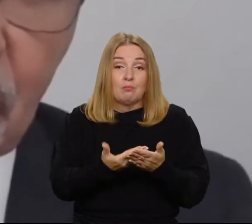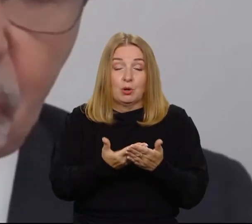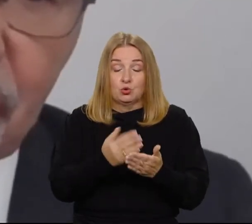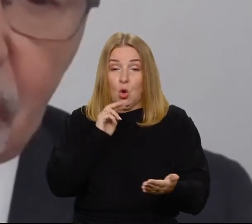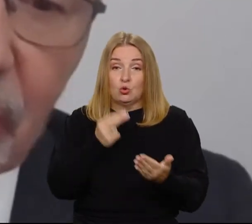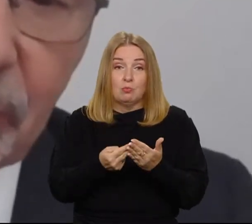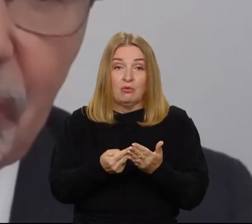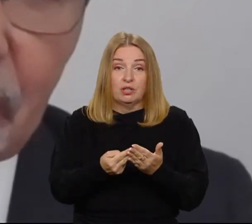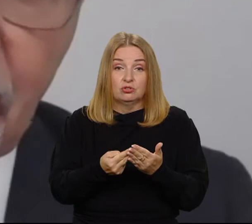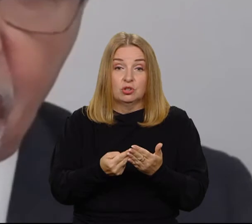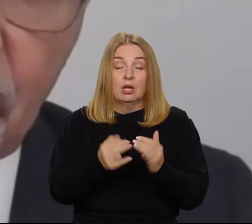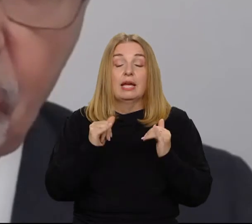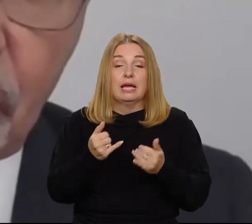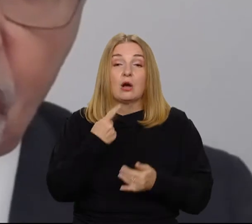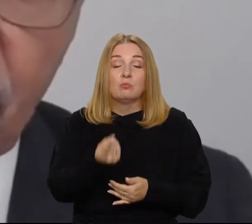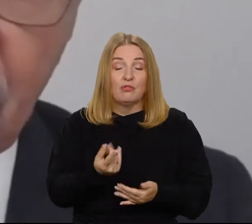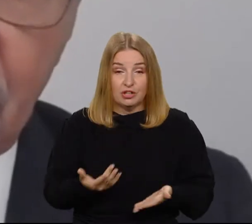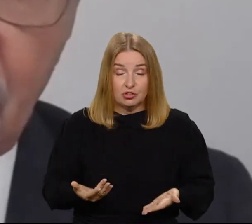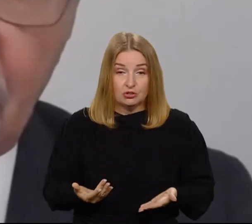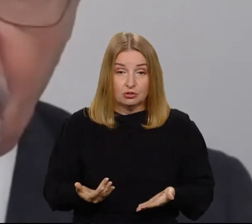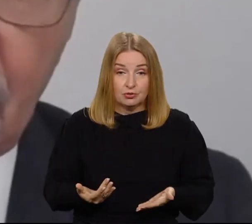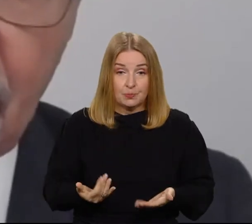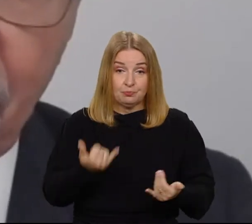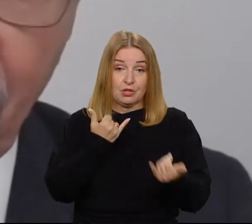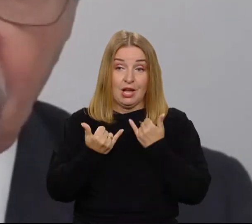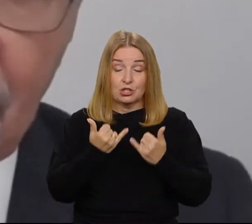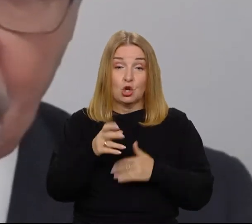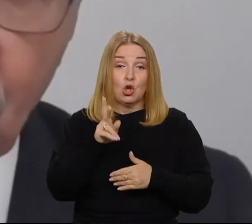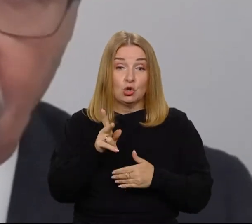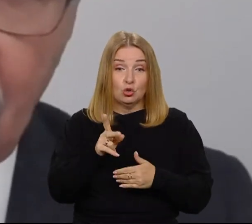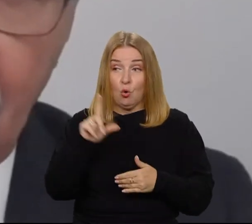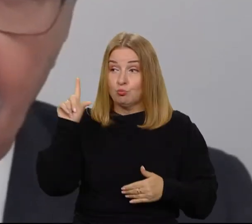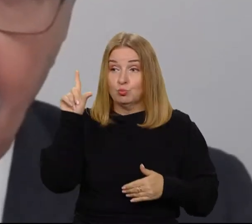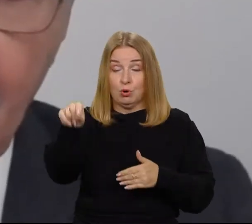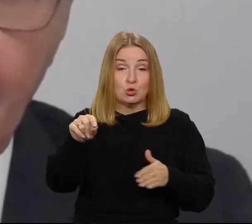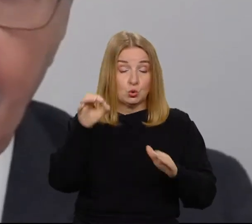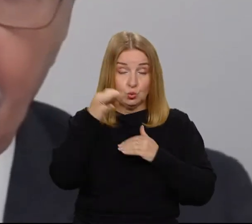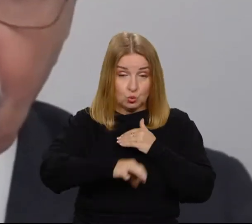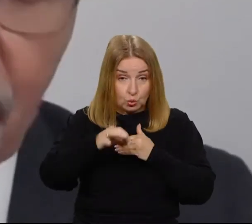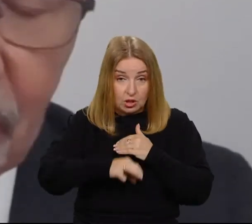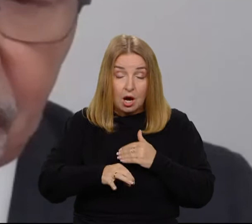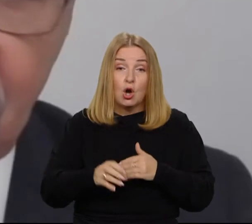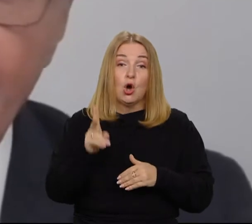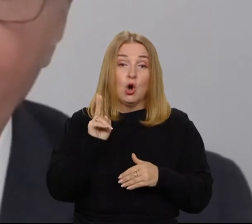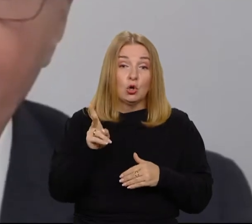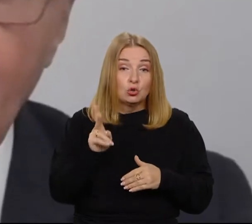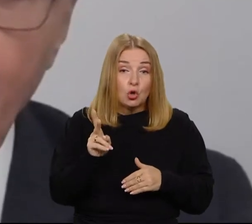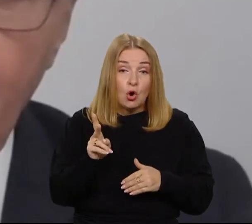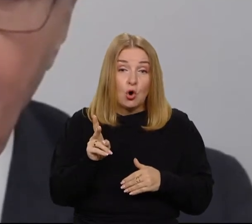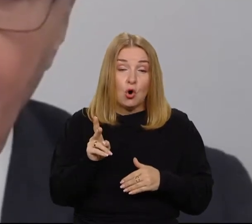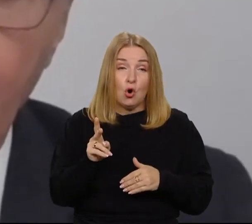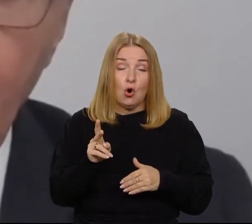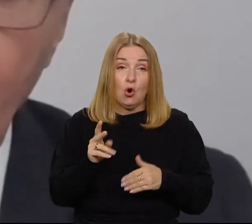ma się uczyć. Więc powiedziałbym tak, jeżeli już człowiek idzie na studia, które nie są oczywiście